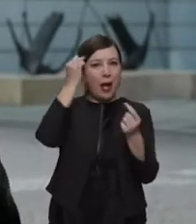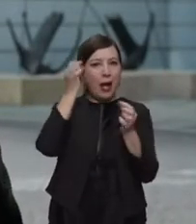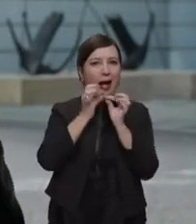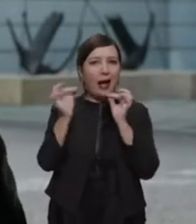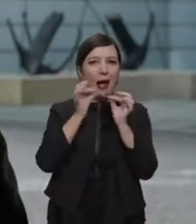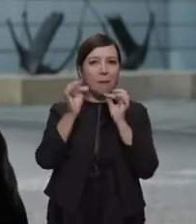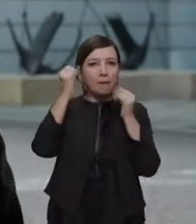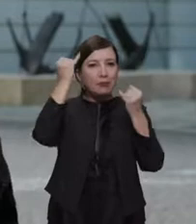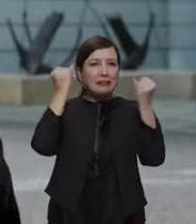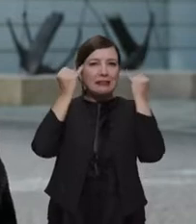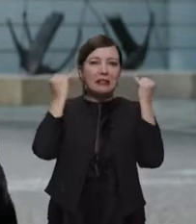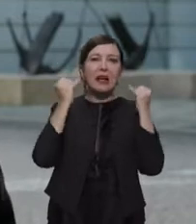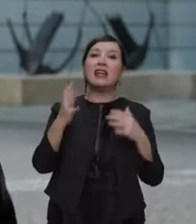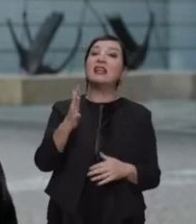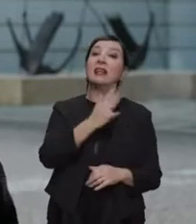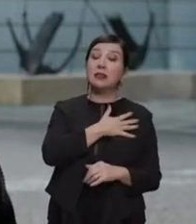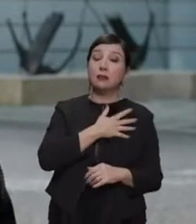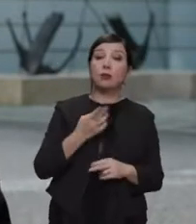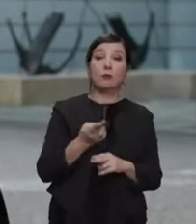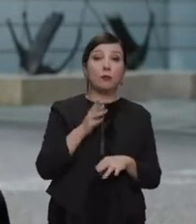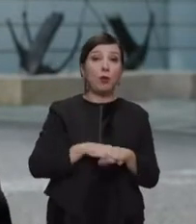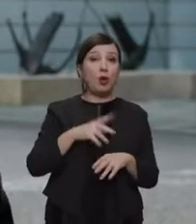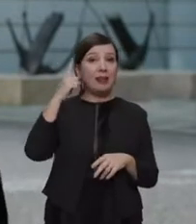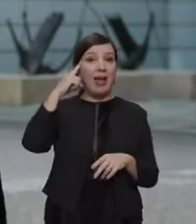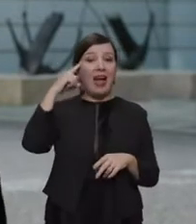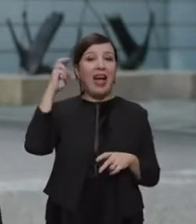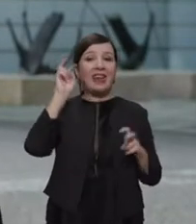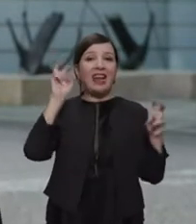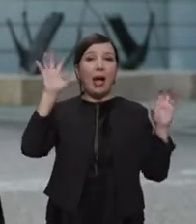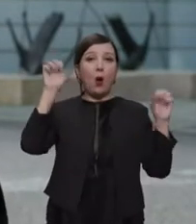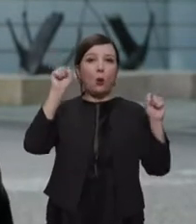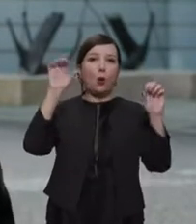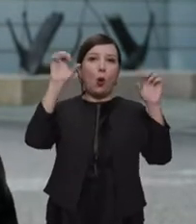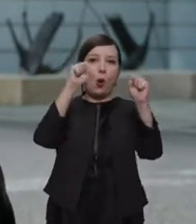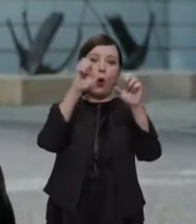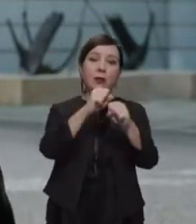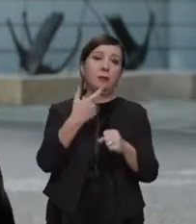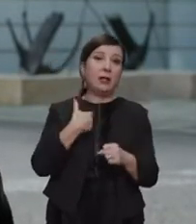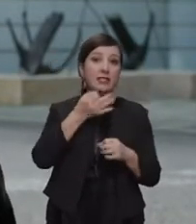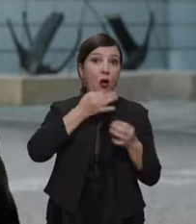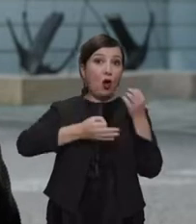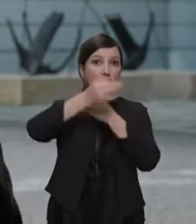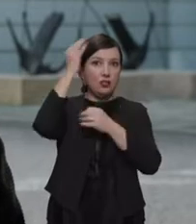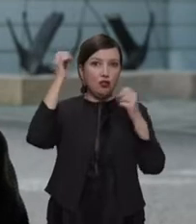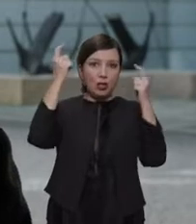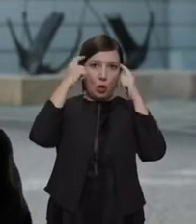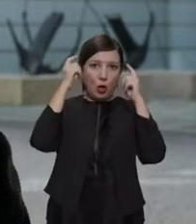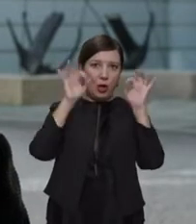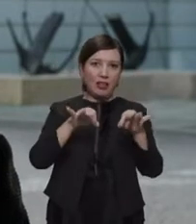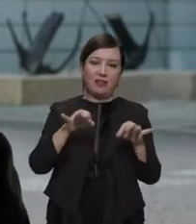capillari e che sono responsabili per la morte dei neuroni, perché se non arriva ossigeno i neuroni muoiono. Quindi